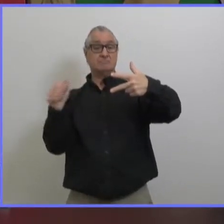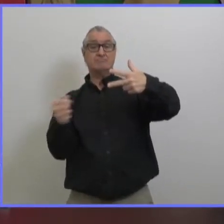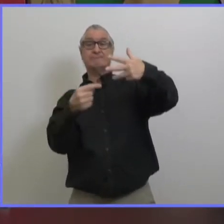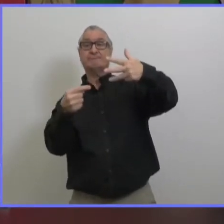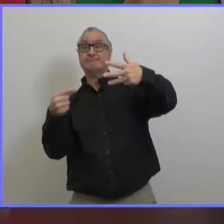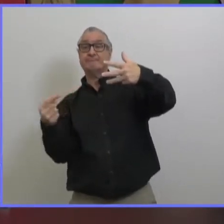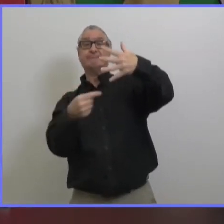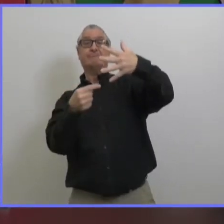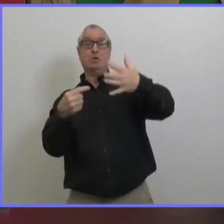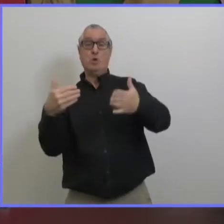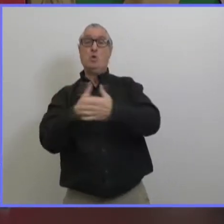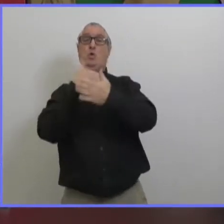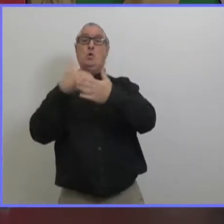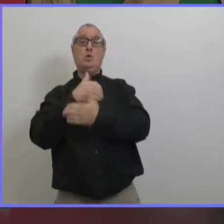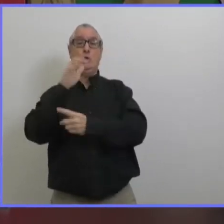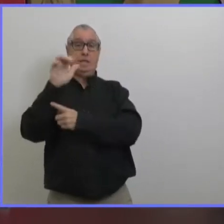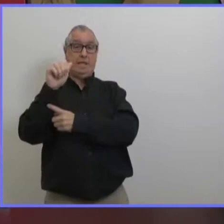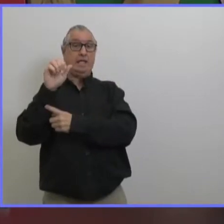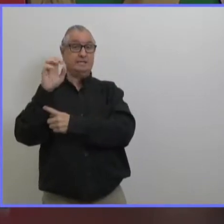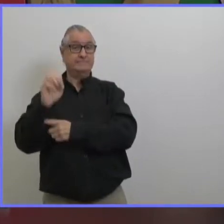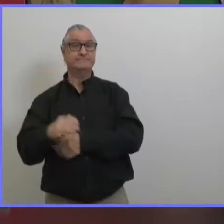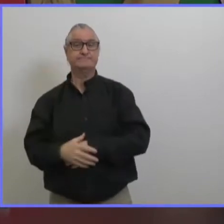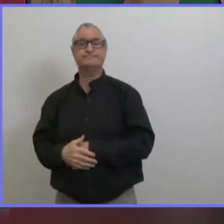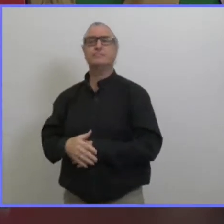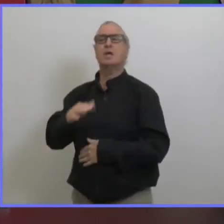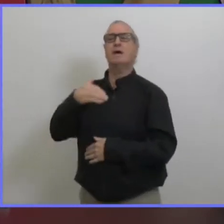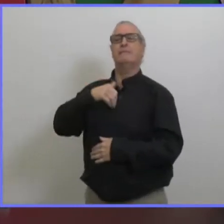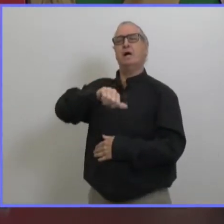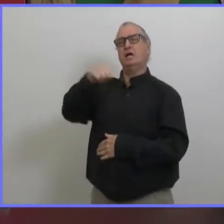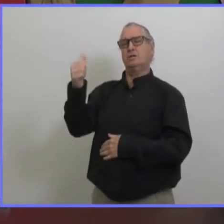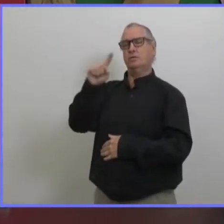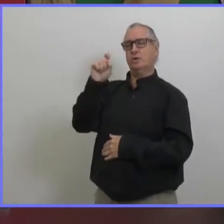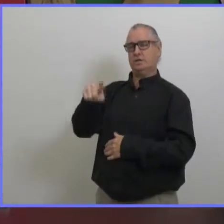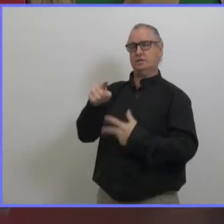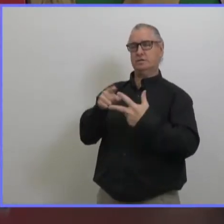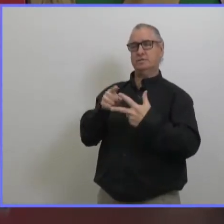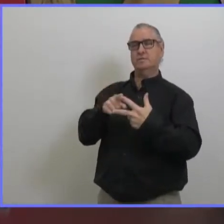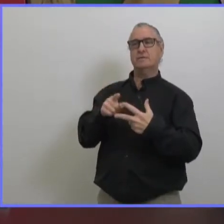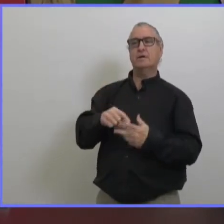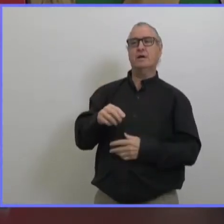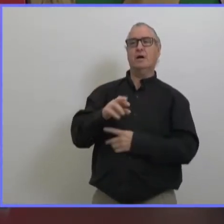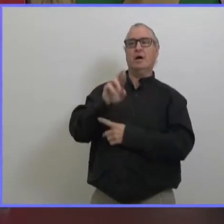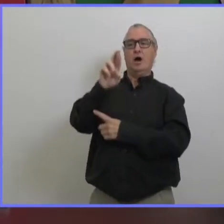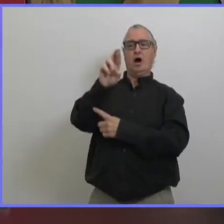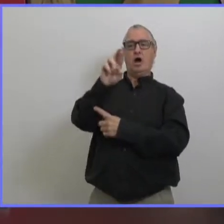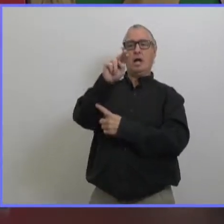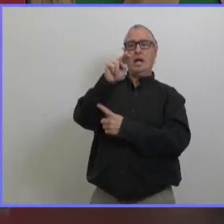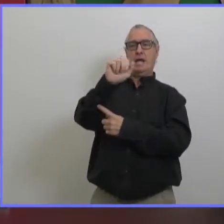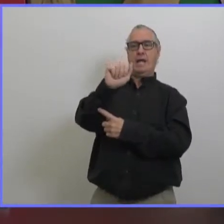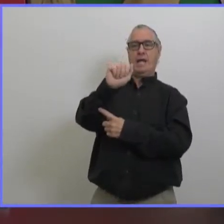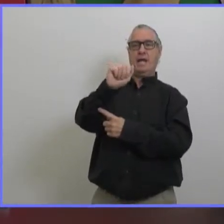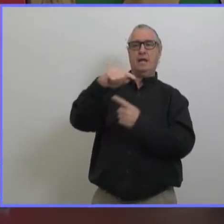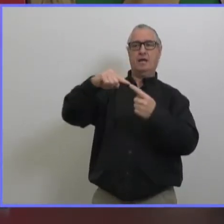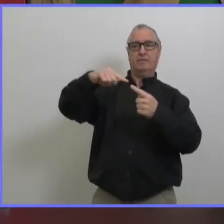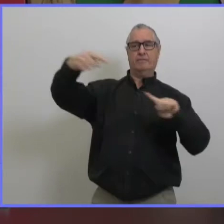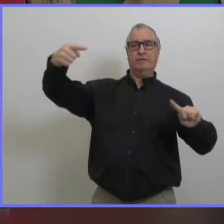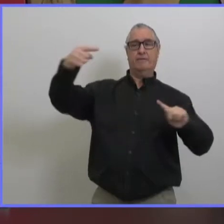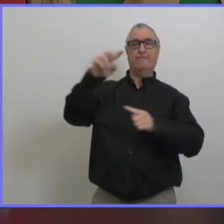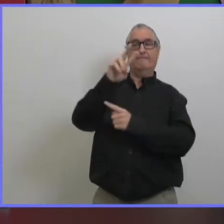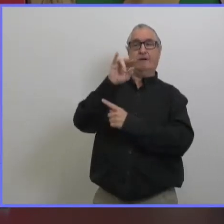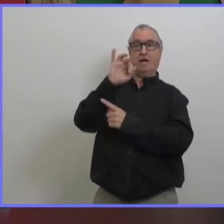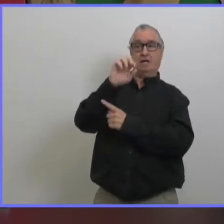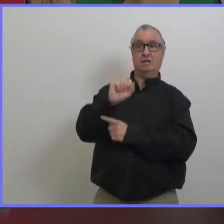bon je pense que vous avez déjà répondu à ma deuxième question mais je vais la poser d'une manière différente est ce que c'est typique pour un virus à